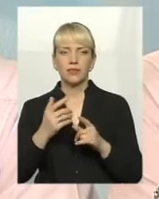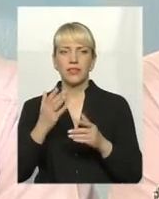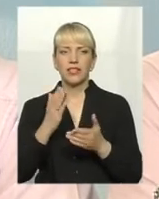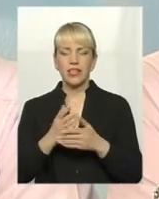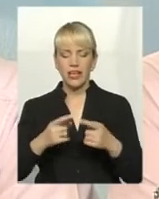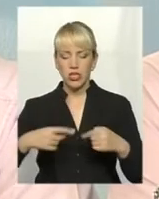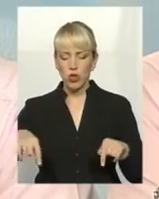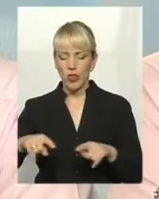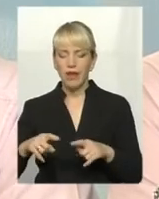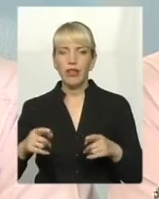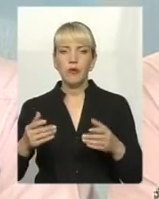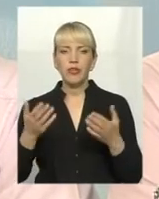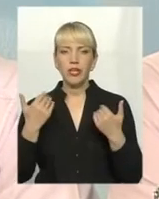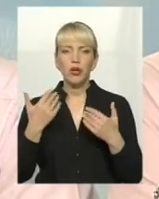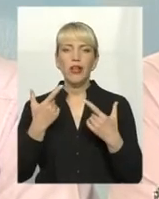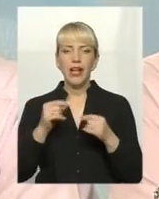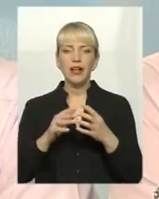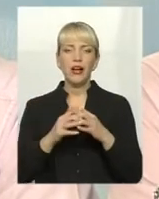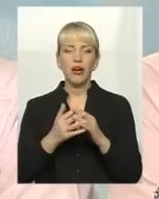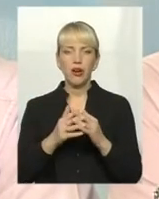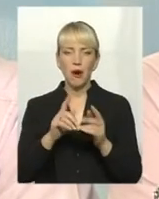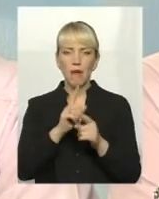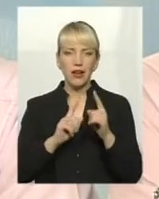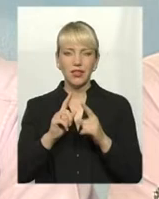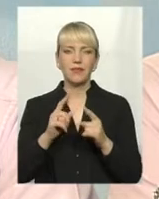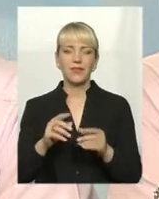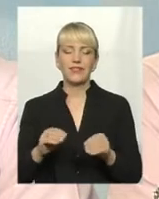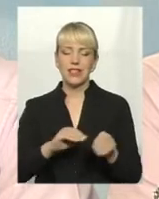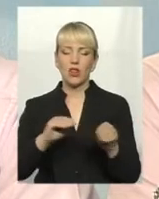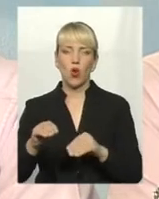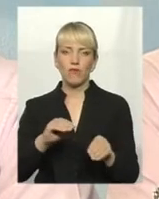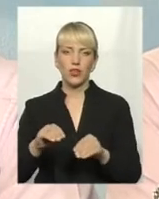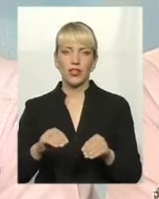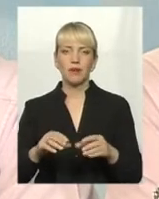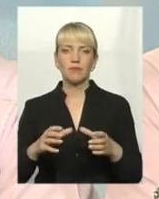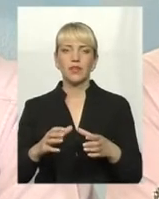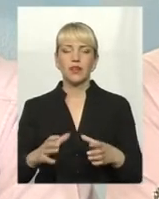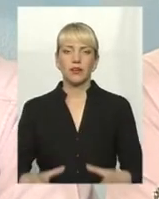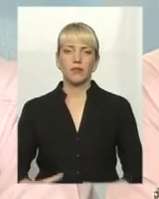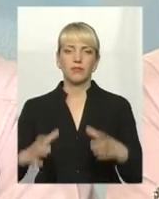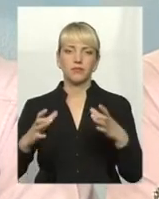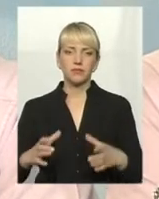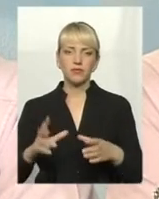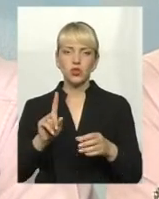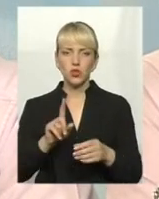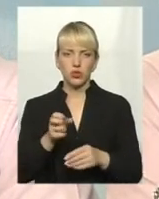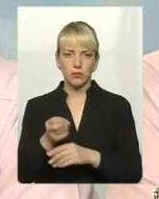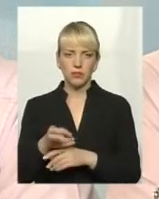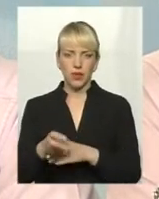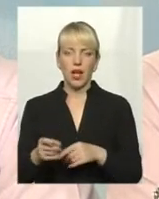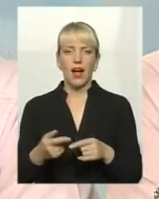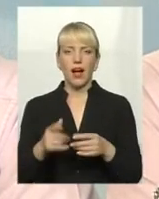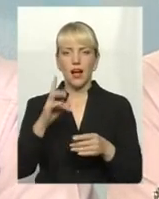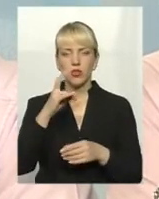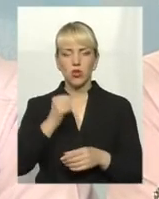силами громади встановлено місця, спеціально відведені для того, щоб скидати відходи. Але, на жаль, часом